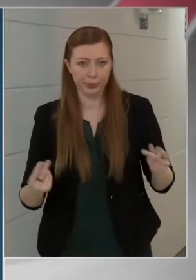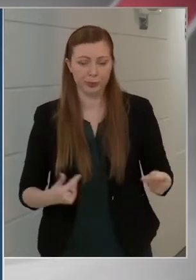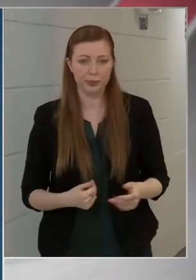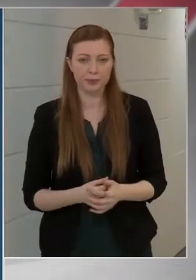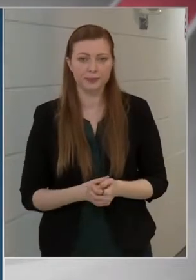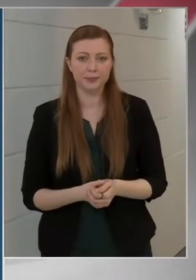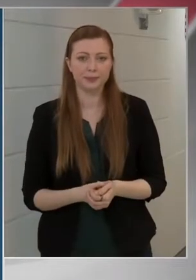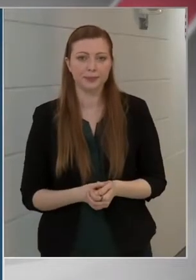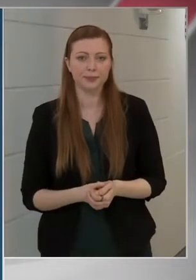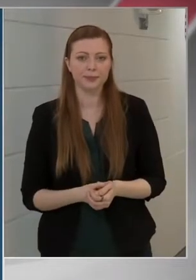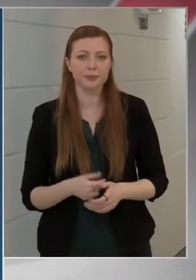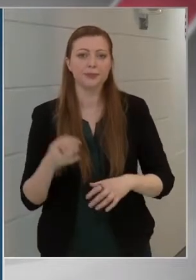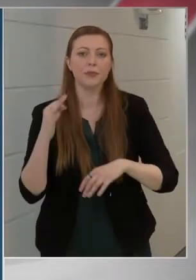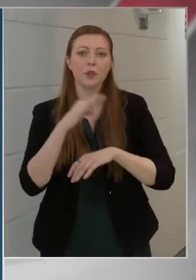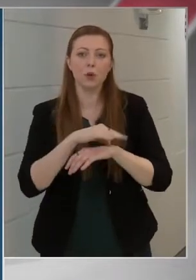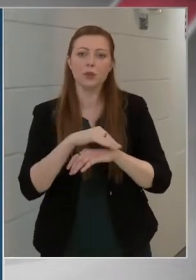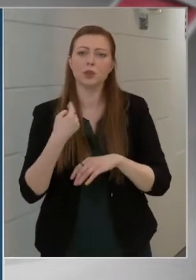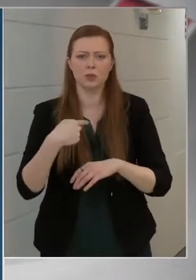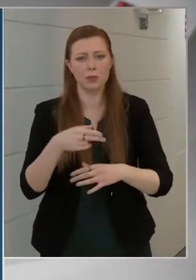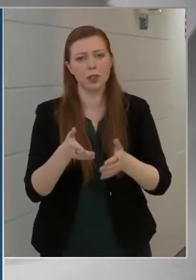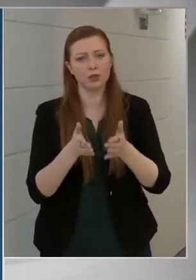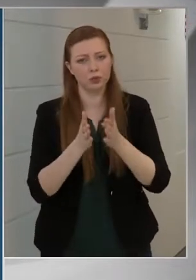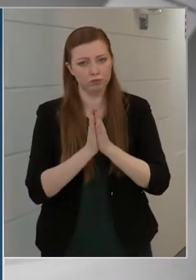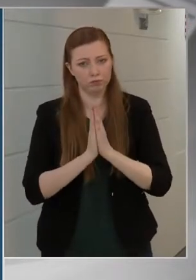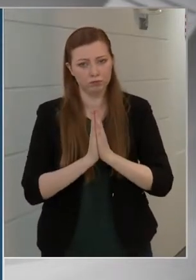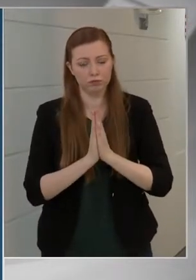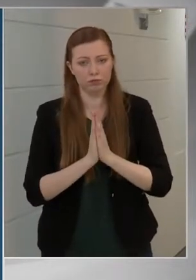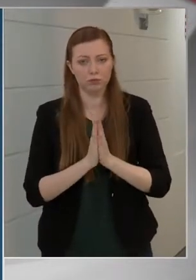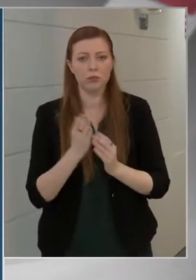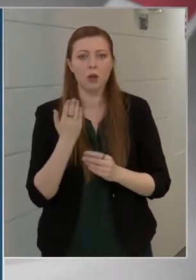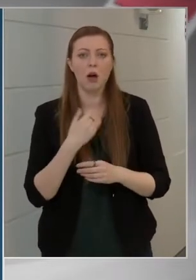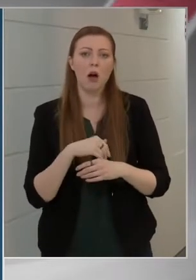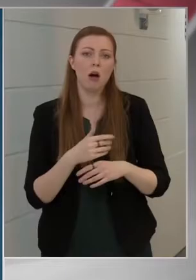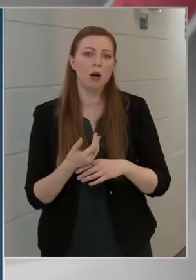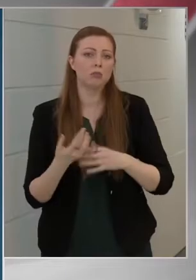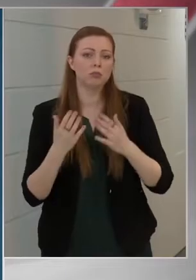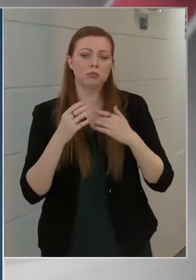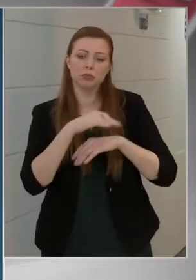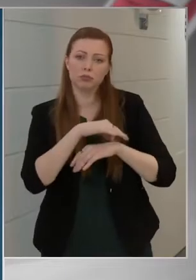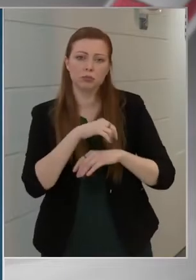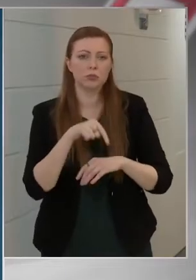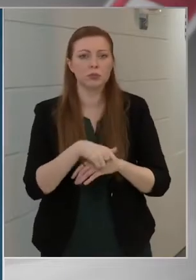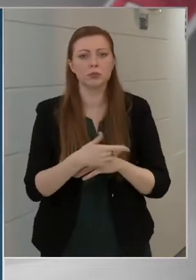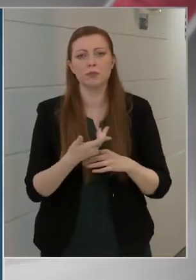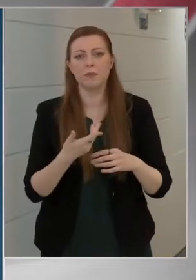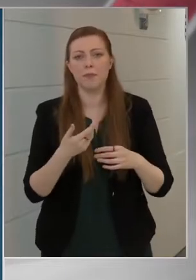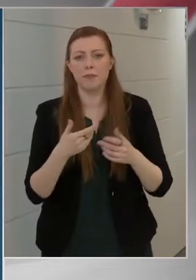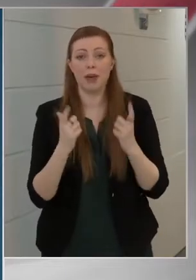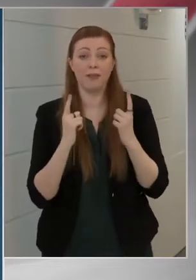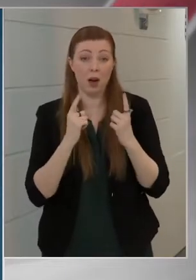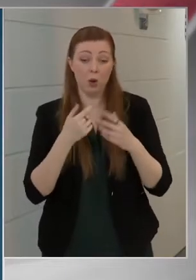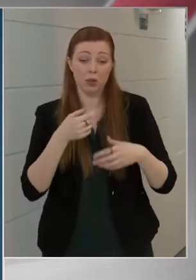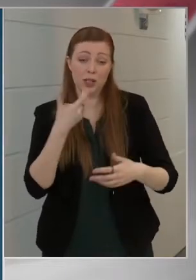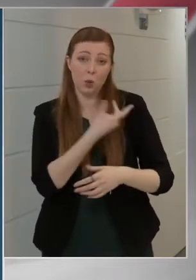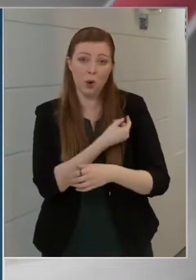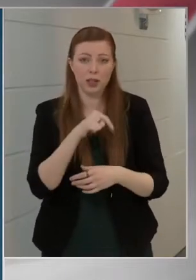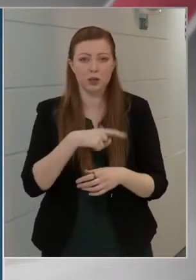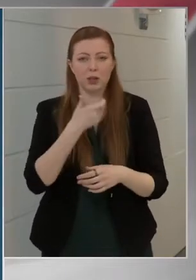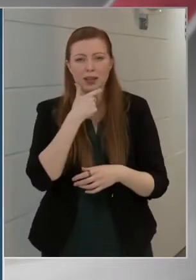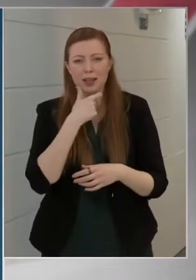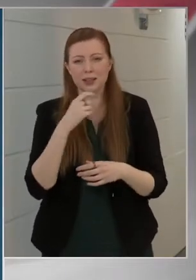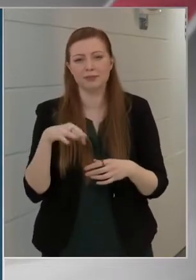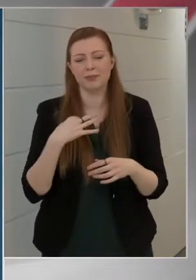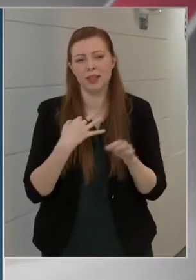Az orvosoktól továbbra is azt kérjük, hogyha a praxisukban várakozik még az oltásra olyan, aki életkora vagy